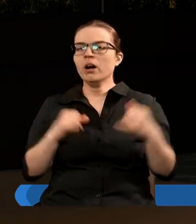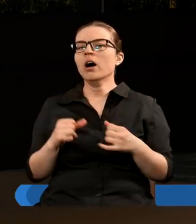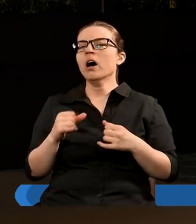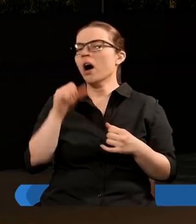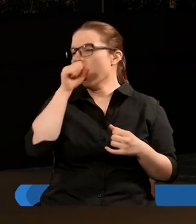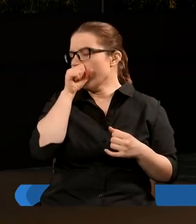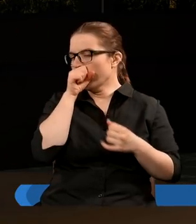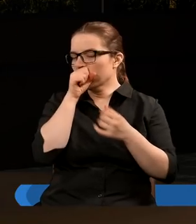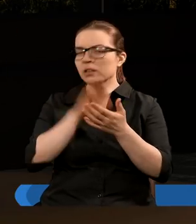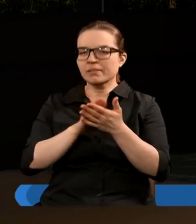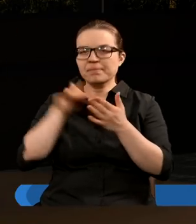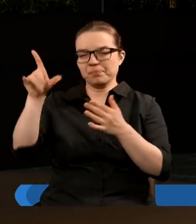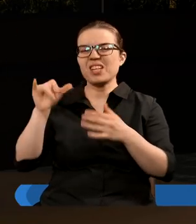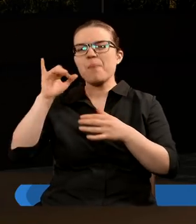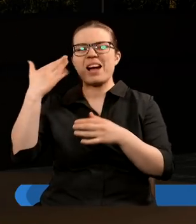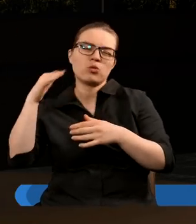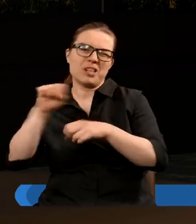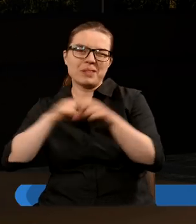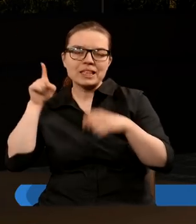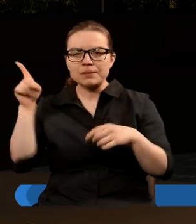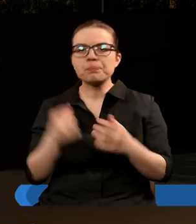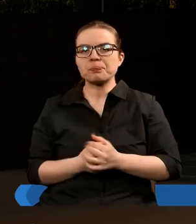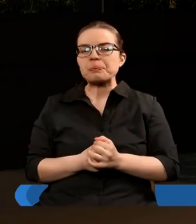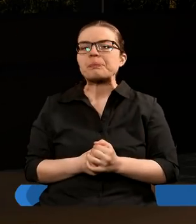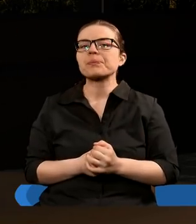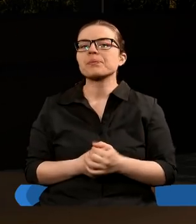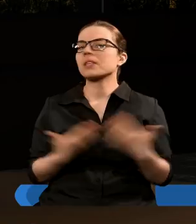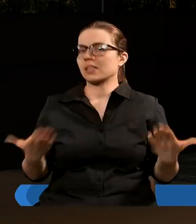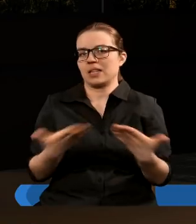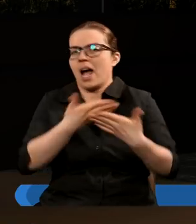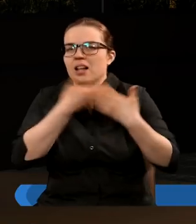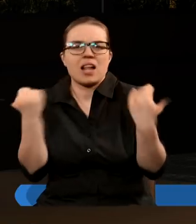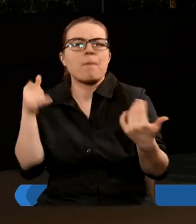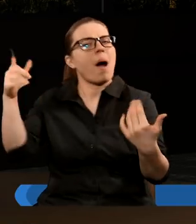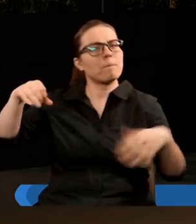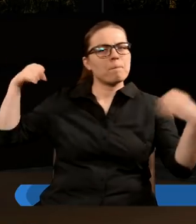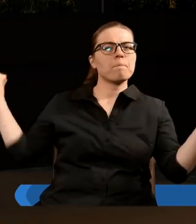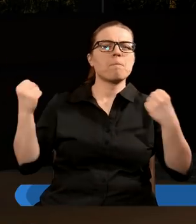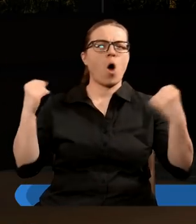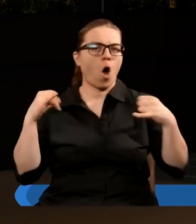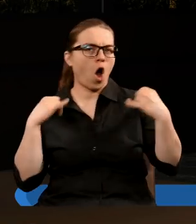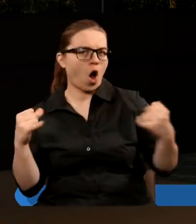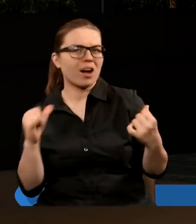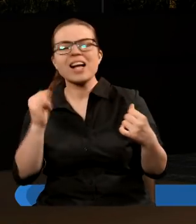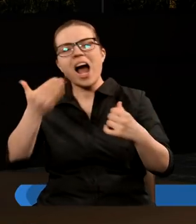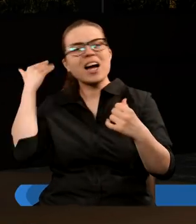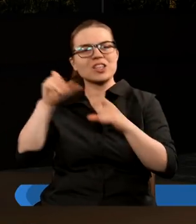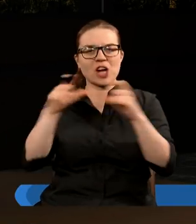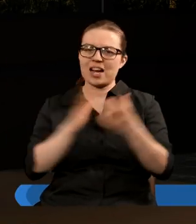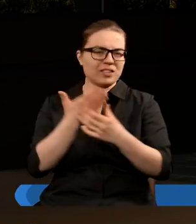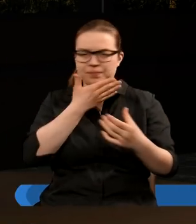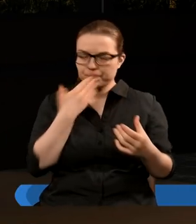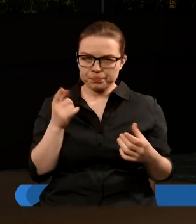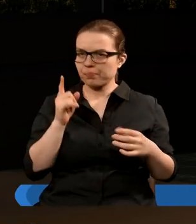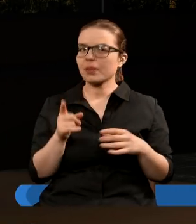właścicielem też ziemskim i tylko, że nie ma takiej samej mocy, jak miał w czasie średniowiecza, ale już